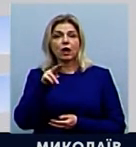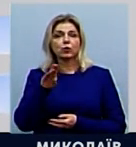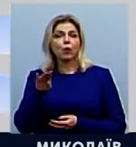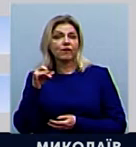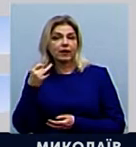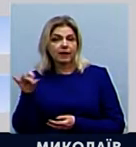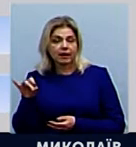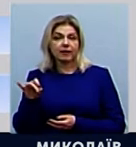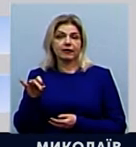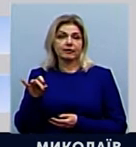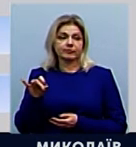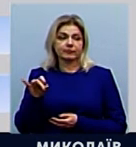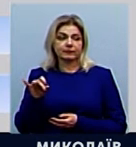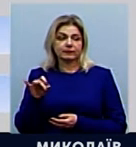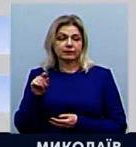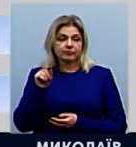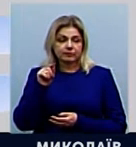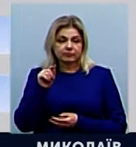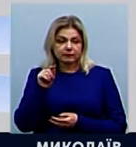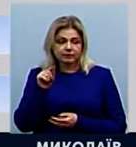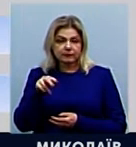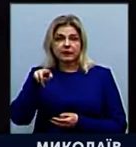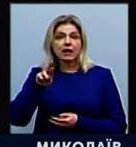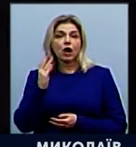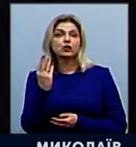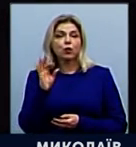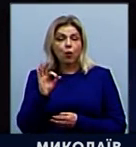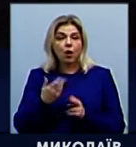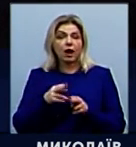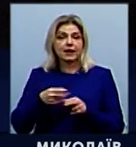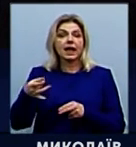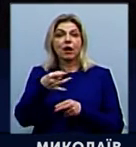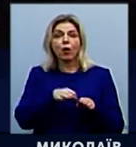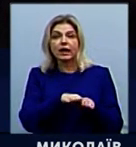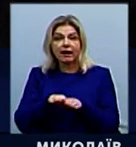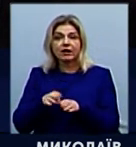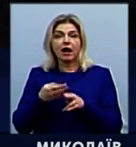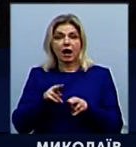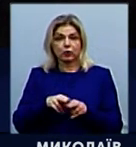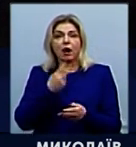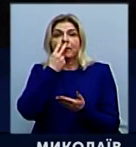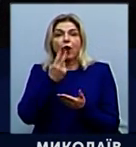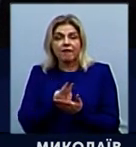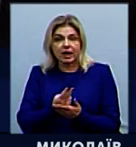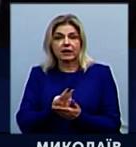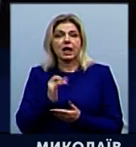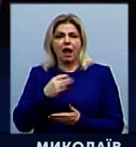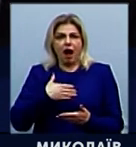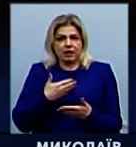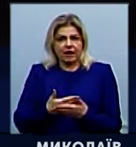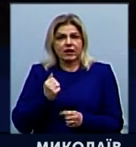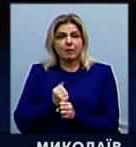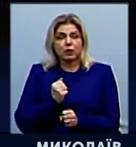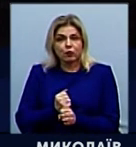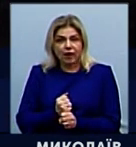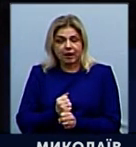Це п'ять кандидатів, які на регіональному рівні, найактивніше це проявили, найактивніше працювали в період